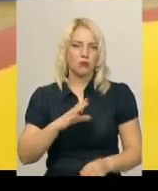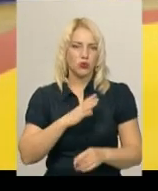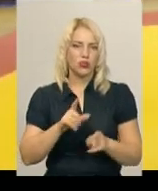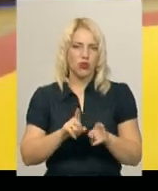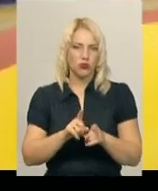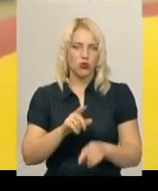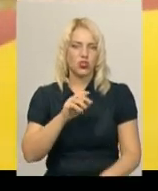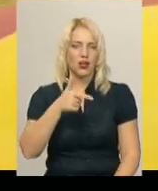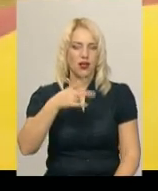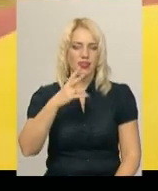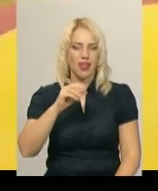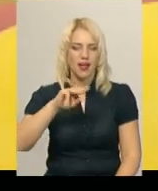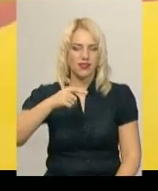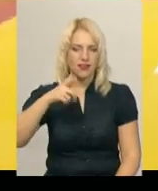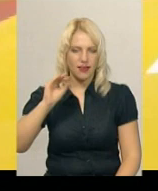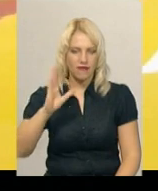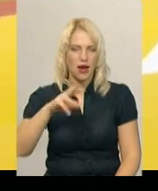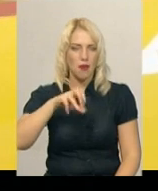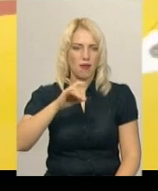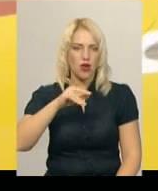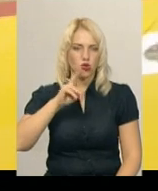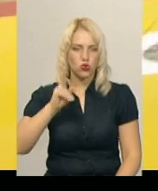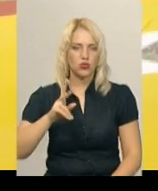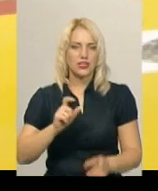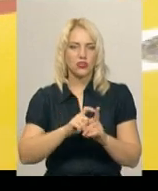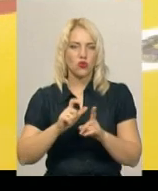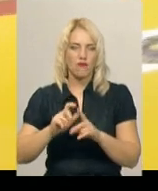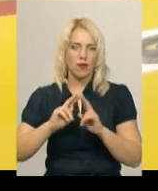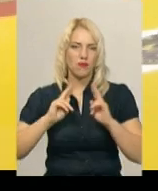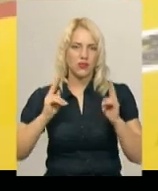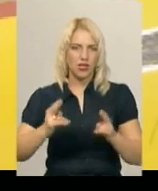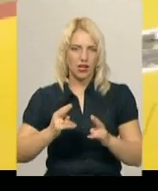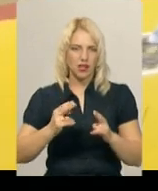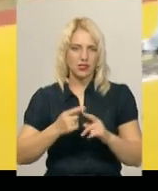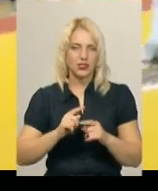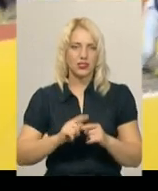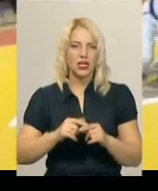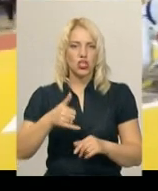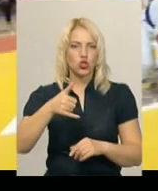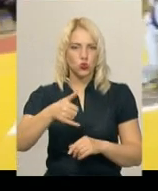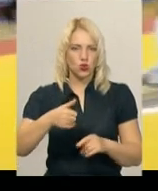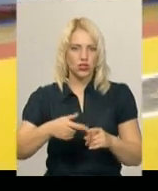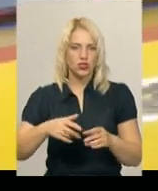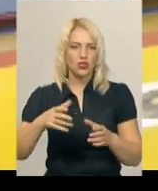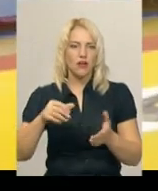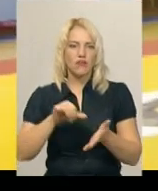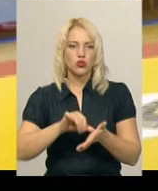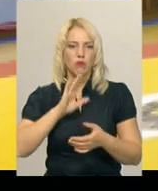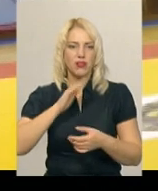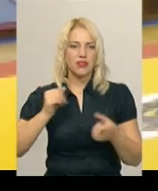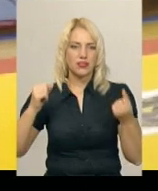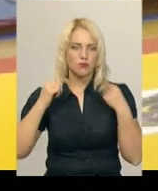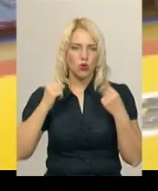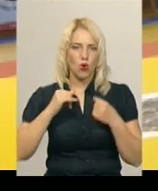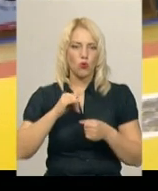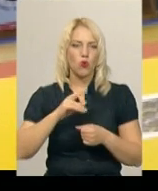Марчук. За словами Олександра Марчука, президента обласної федерації бойового мистецтва «Комбат джиу-джитсу», виступали наші спортсмени у